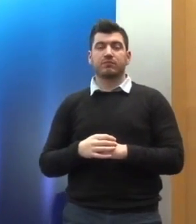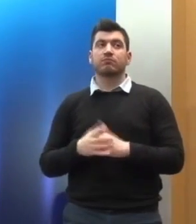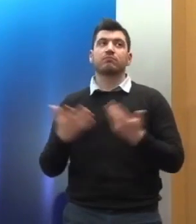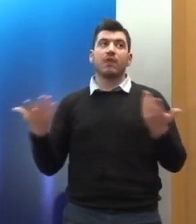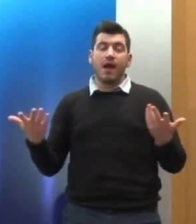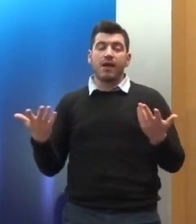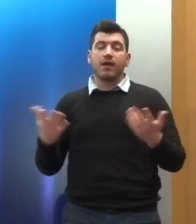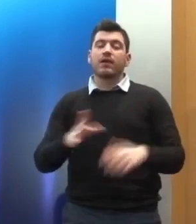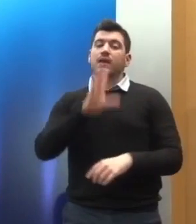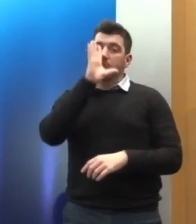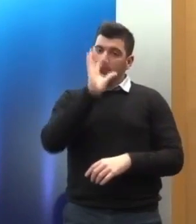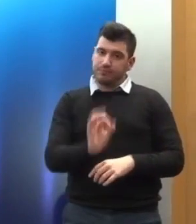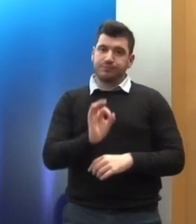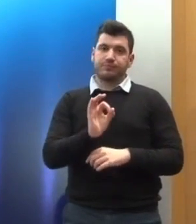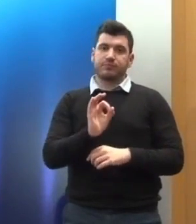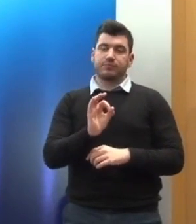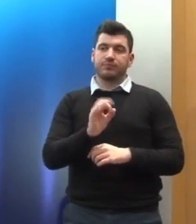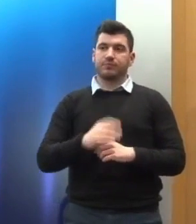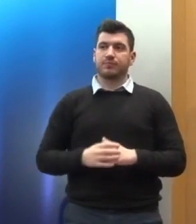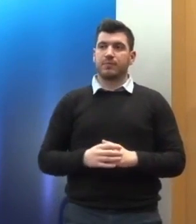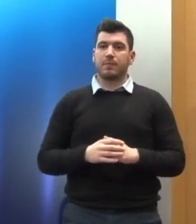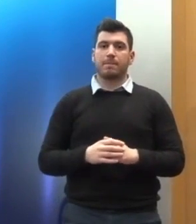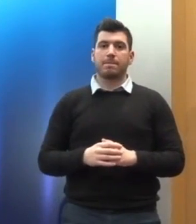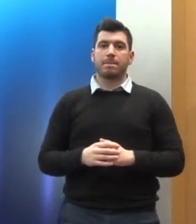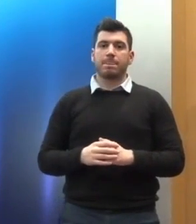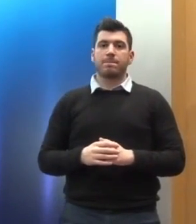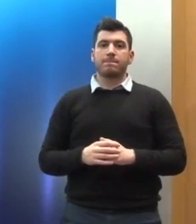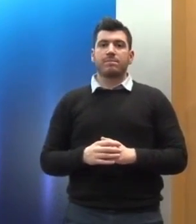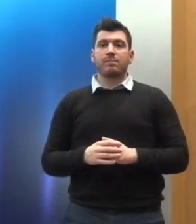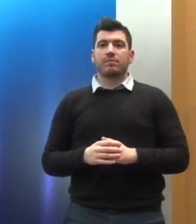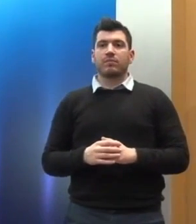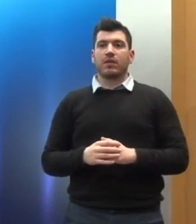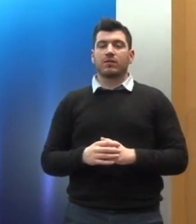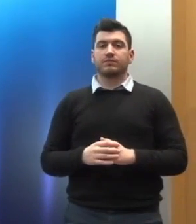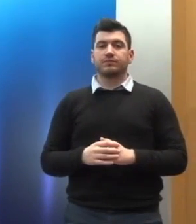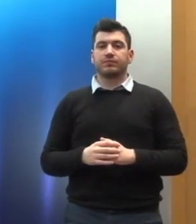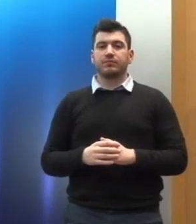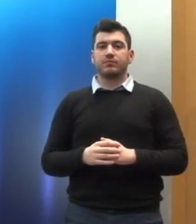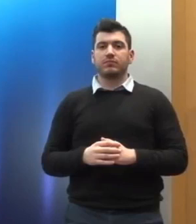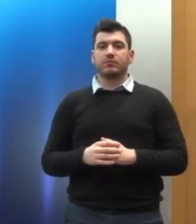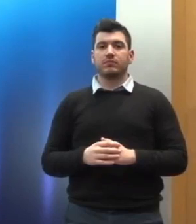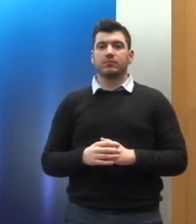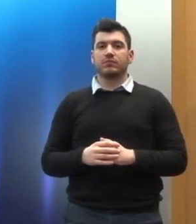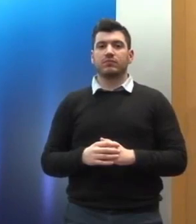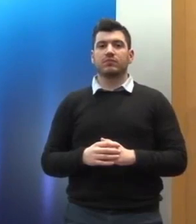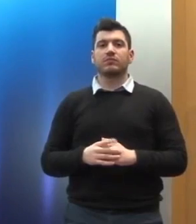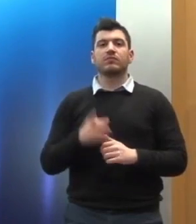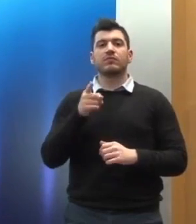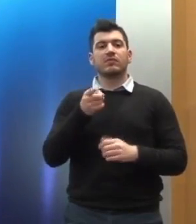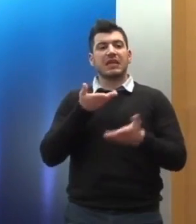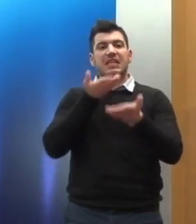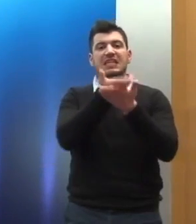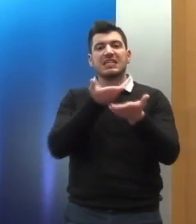ότι δεν είναι δεσμευτικές για την νομοθετική, για την εκτελεστική εξουσία εισηστάσεις